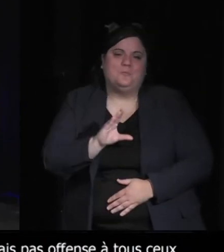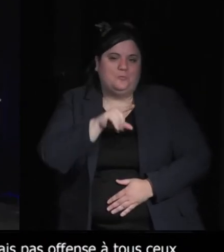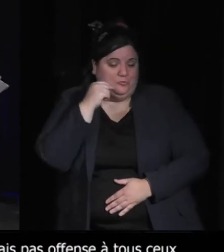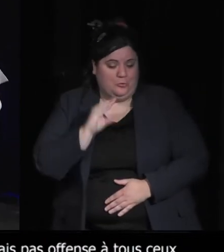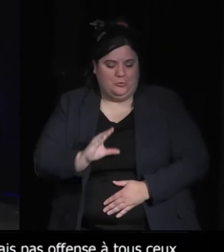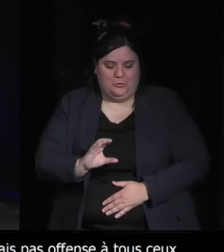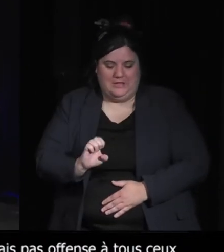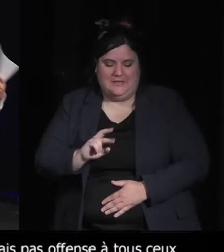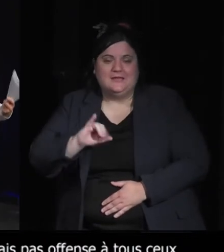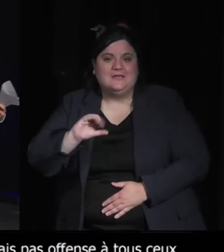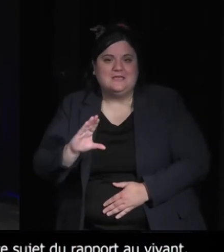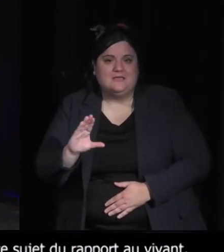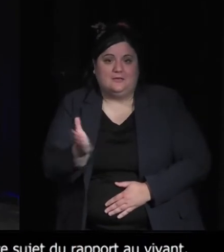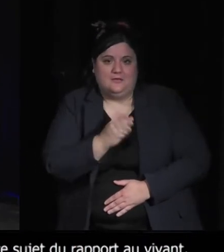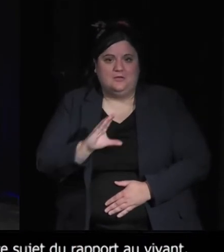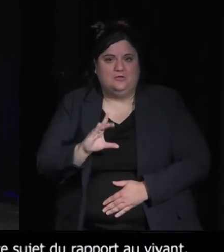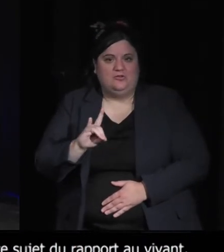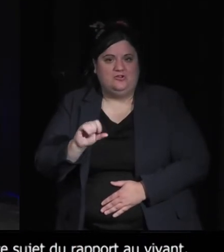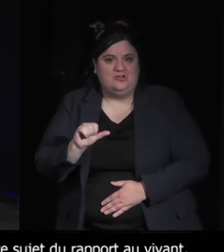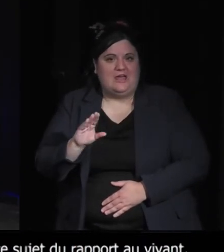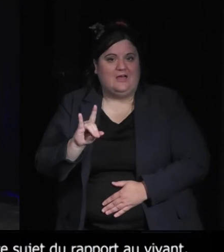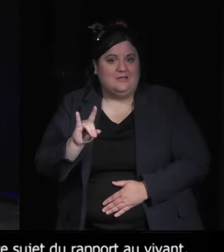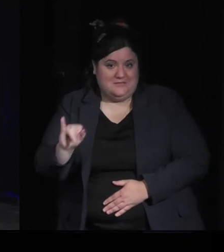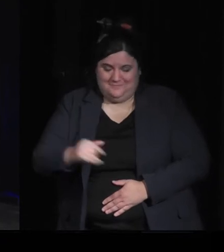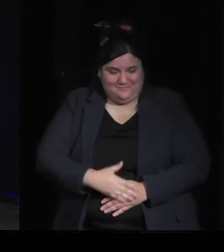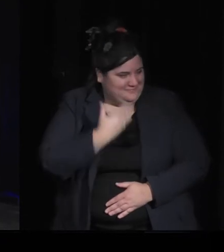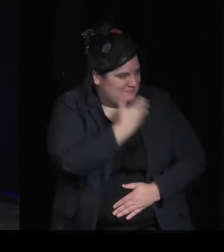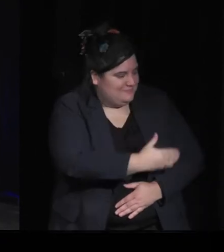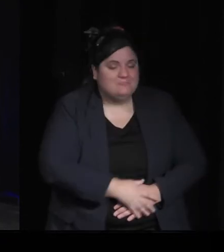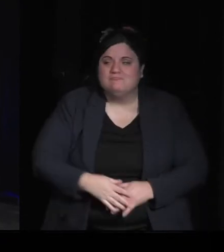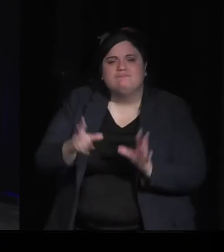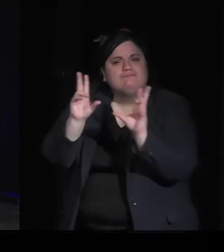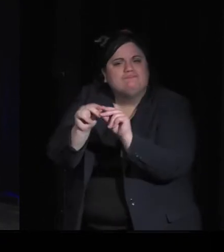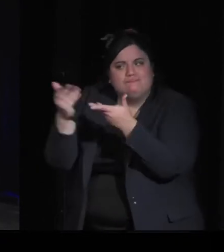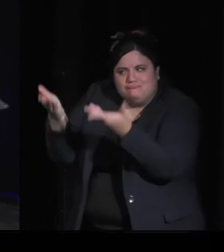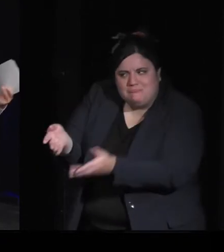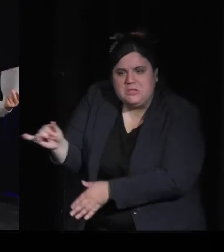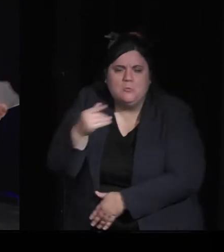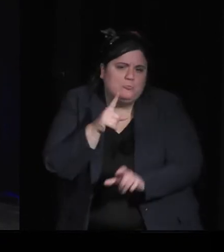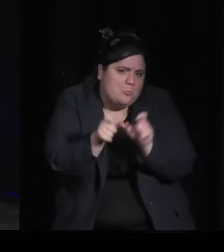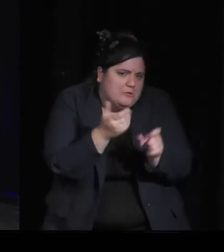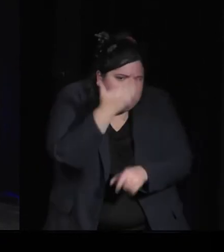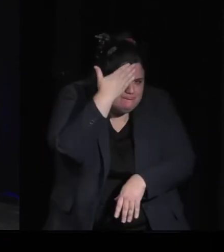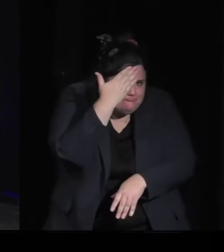Donc je fais quand même une petite bio, même si beaucoup de gens te connaissent, surtout s'ils suivent un peu,